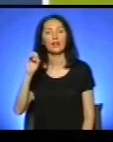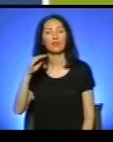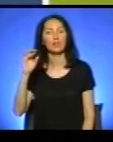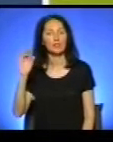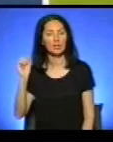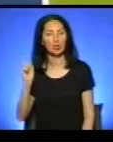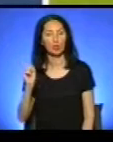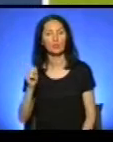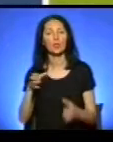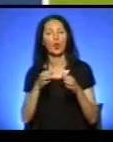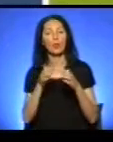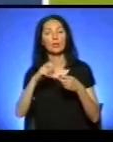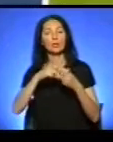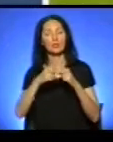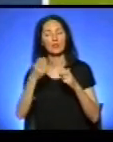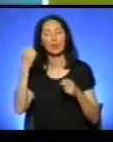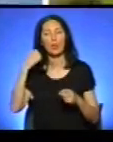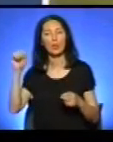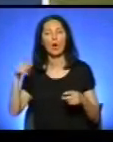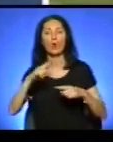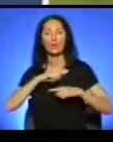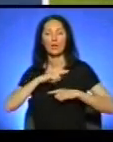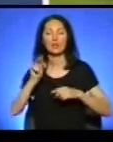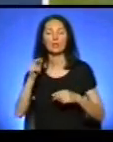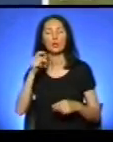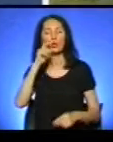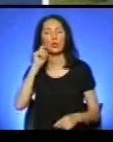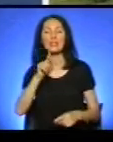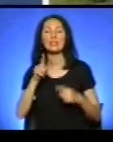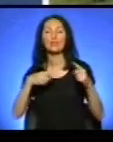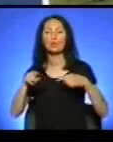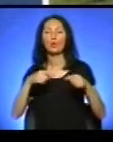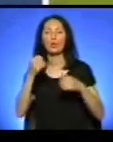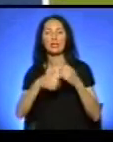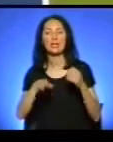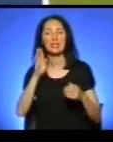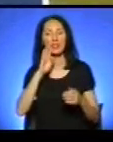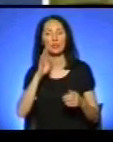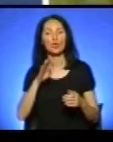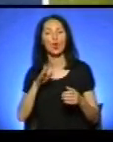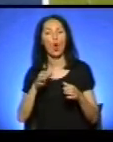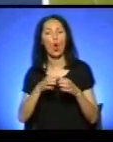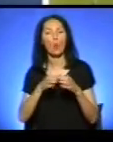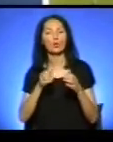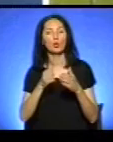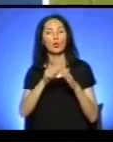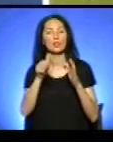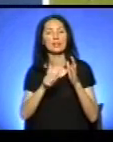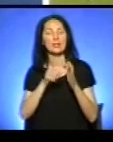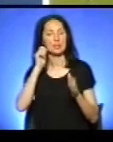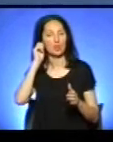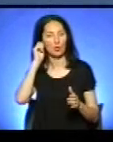Команда з Івано-Франківська перемогла у фіналі чемпіонату України з футболу серед дівочих команд до 16 років у першій лізі